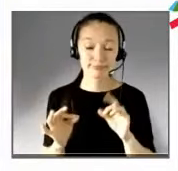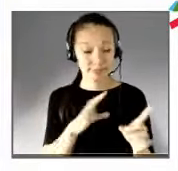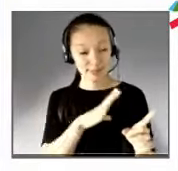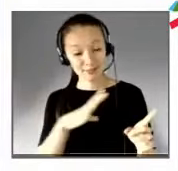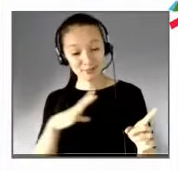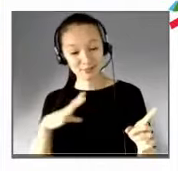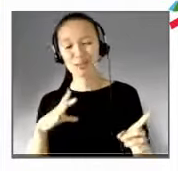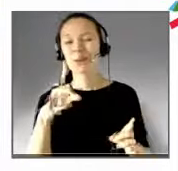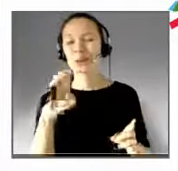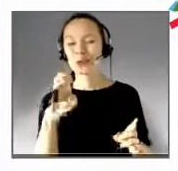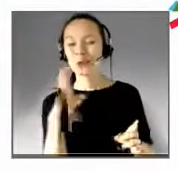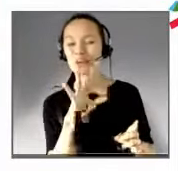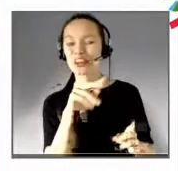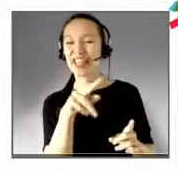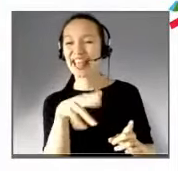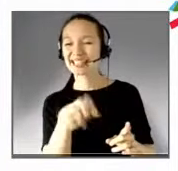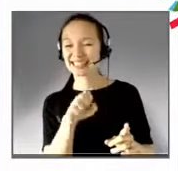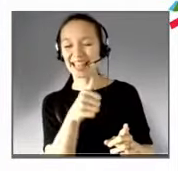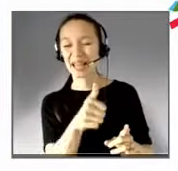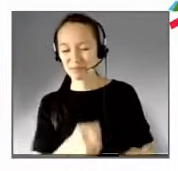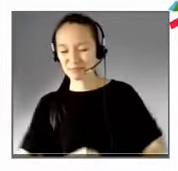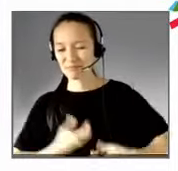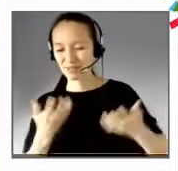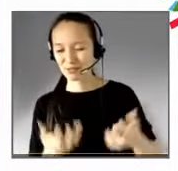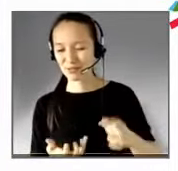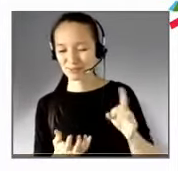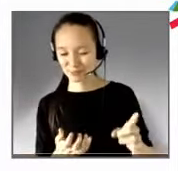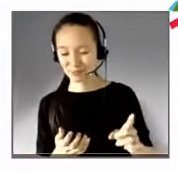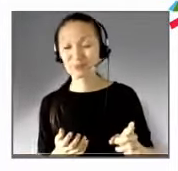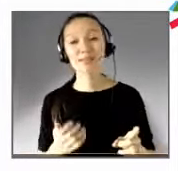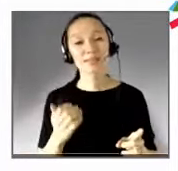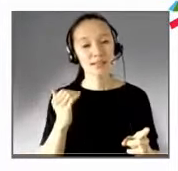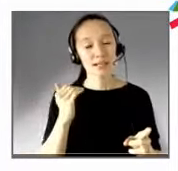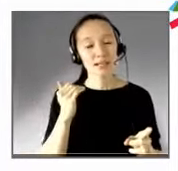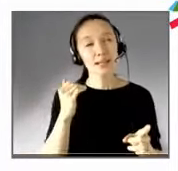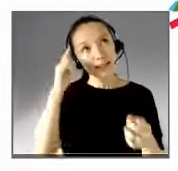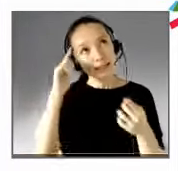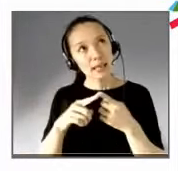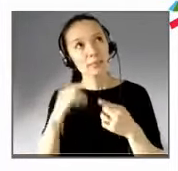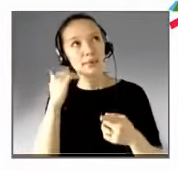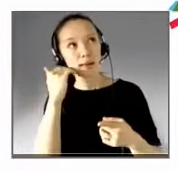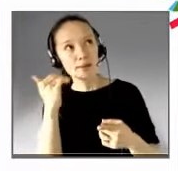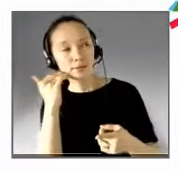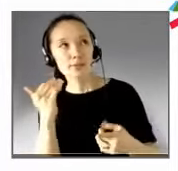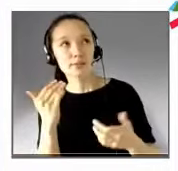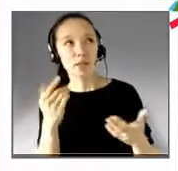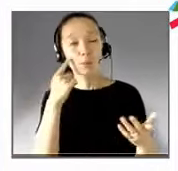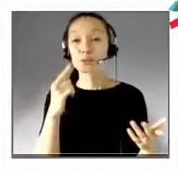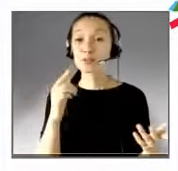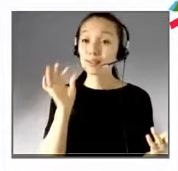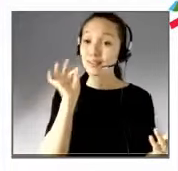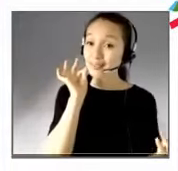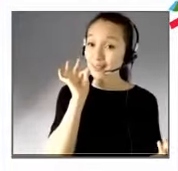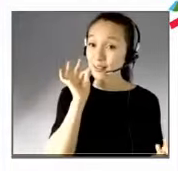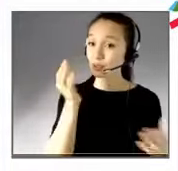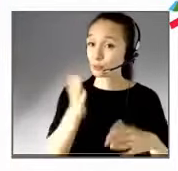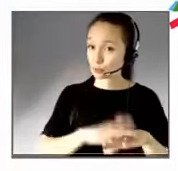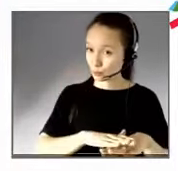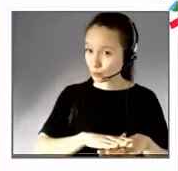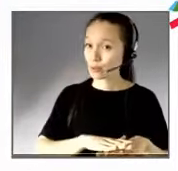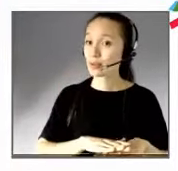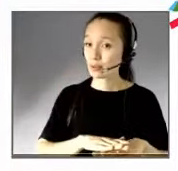mots… Elle va le dire. Ça peut sembler peut-être rien, mais je peux vous dire que pour les soignants dans les hôpitaux,